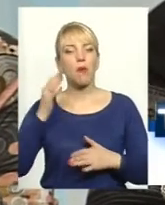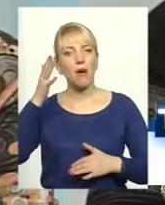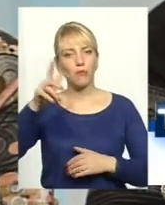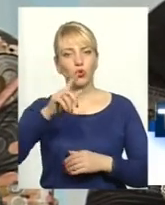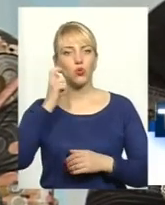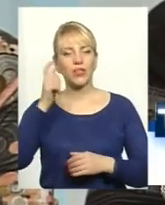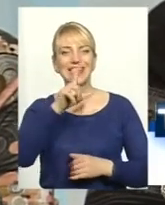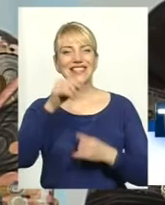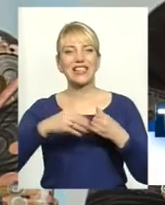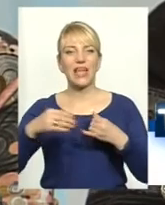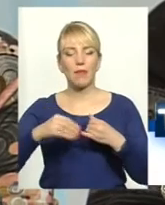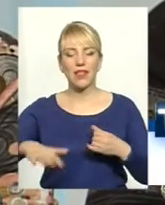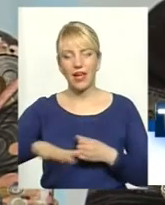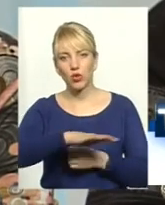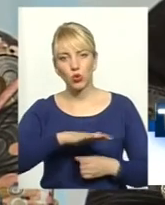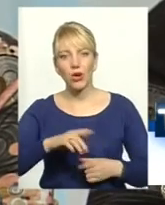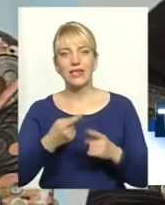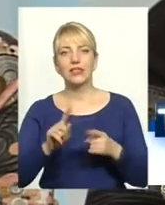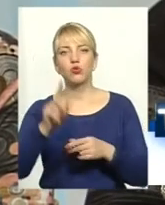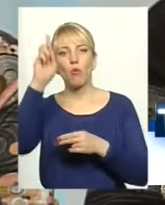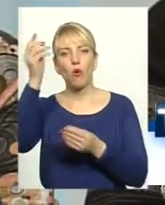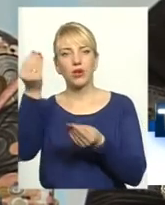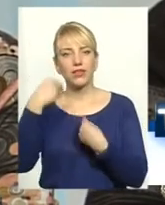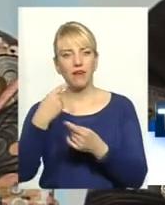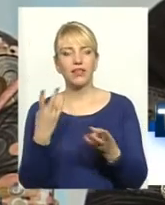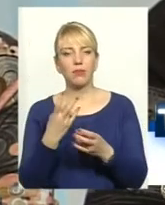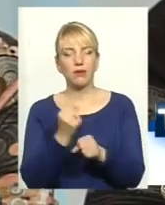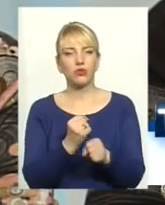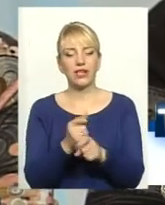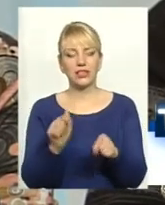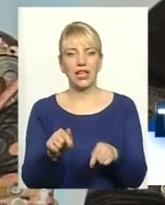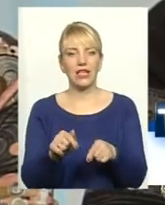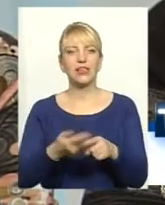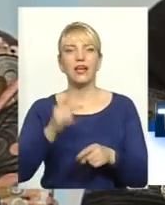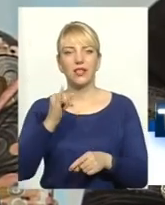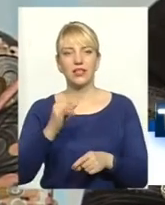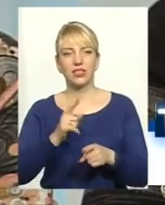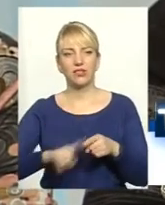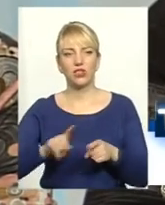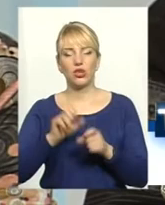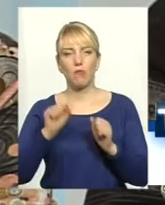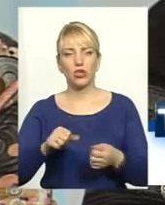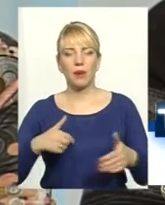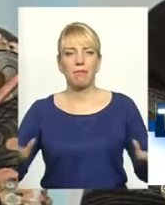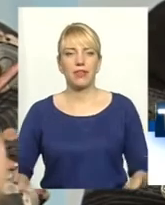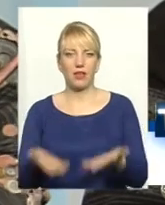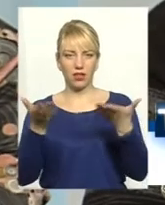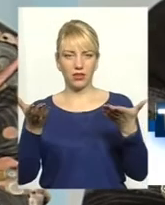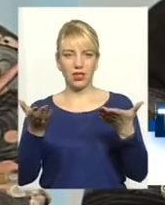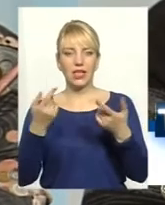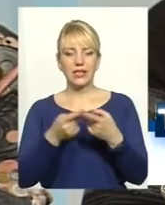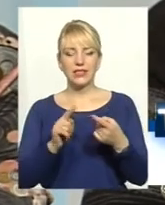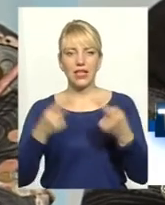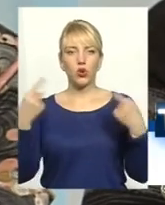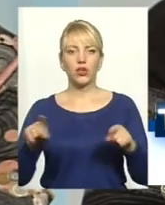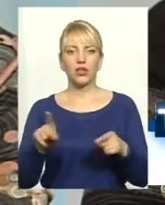землею, майбутнє України за тим, що нам Бог дав і на чому треба працювати, і це найшвидше нас може підняти. З цієї руїни,